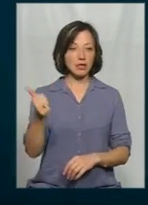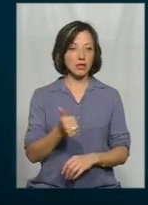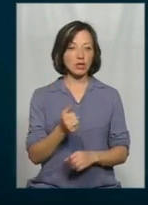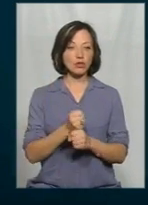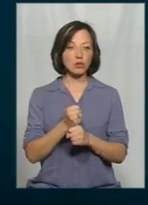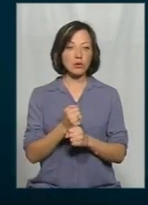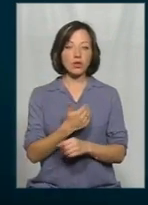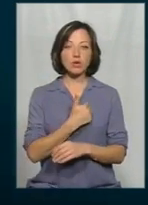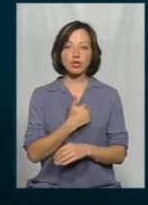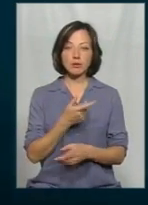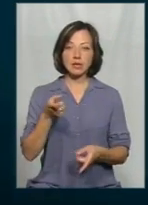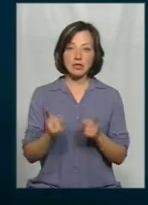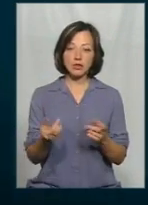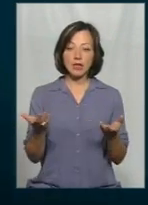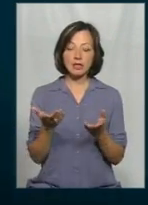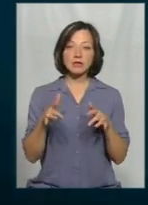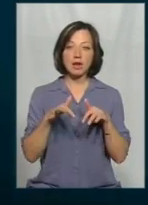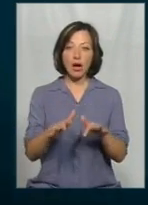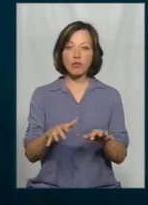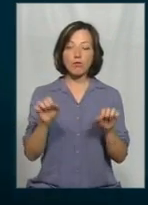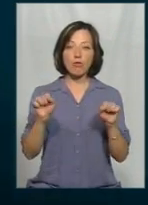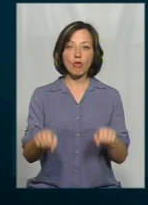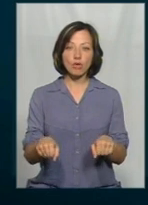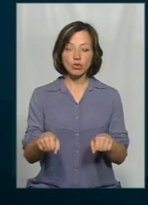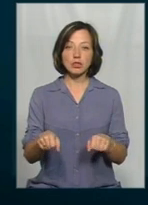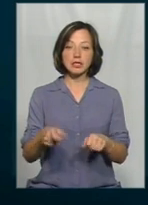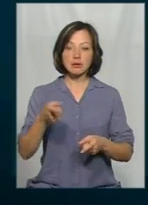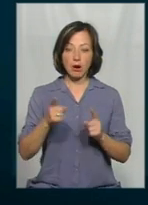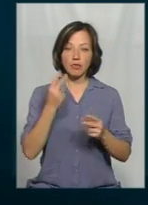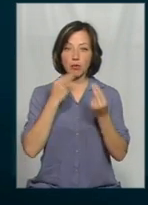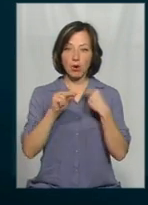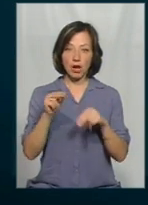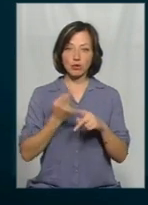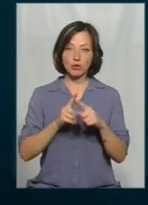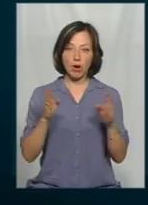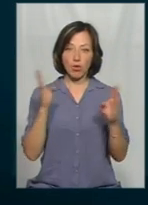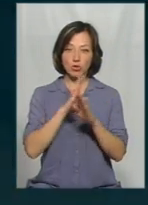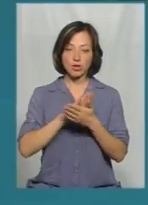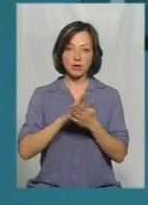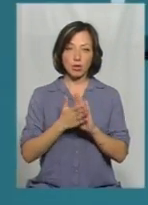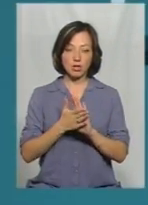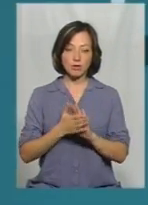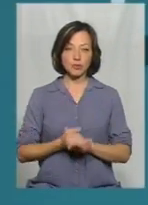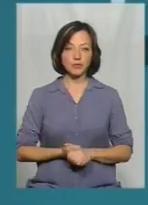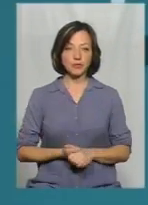зробити хоча б дійсно якісь заходи, які можуть справді покращити ту екологічну ситуацію.